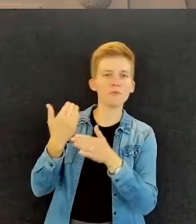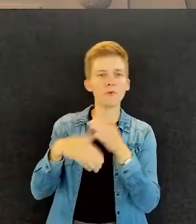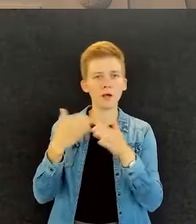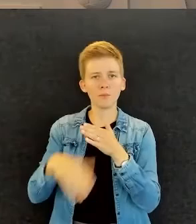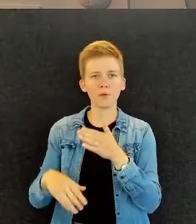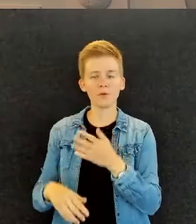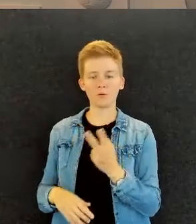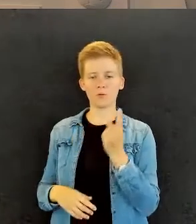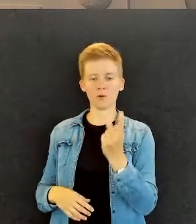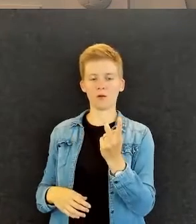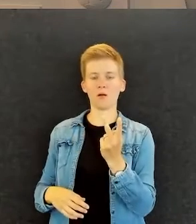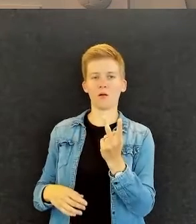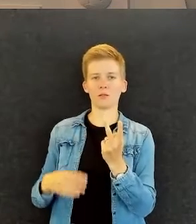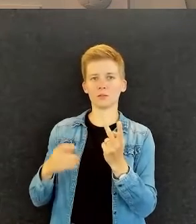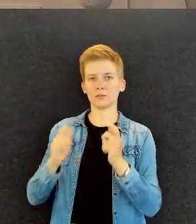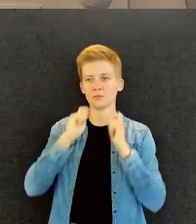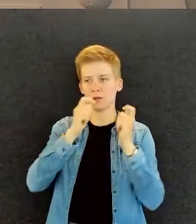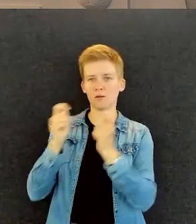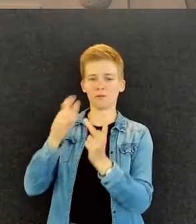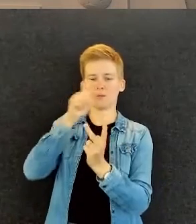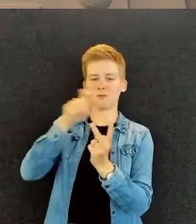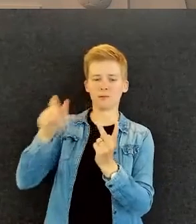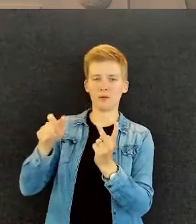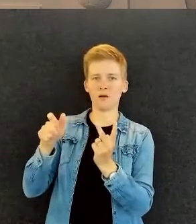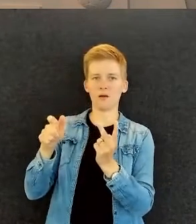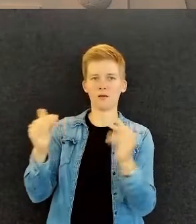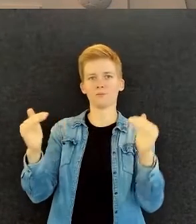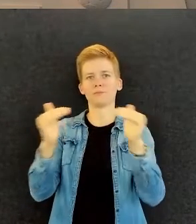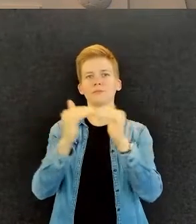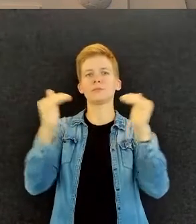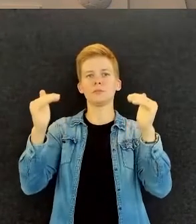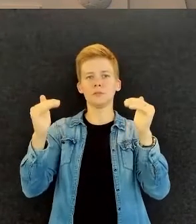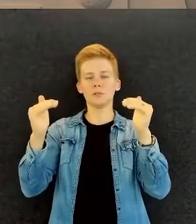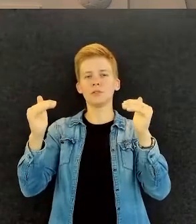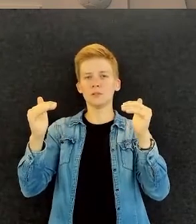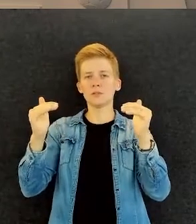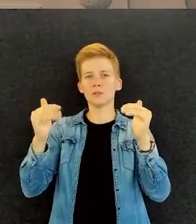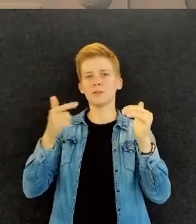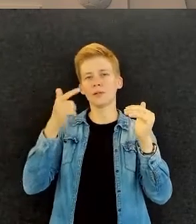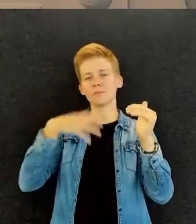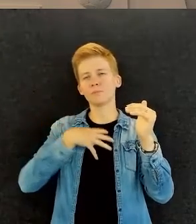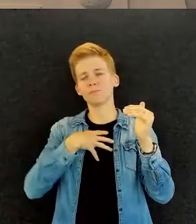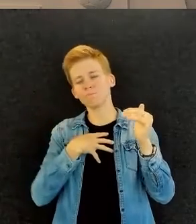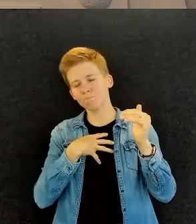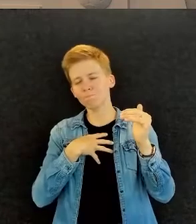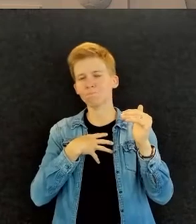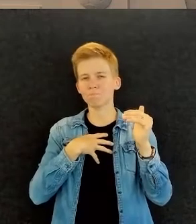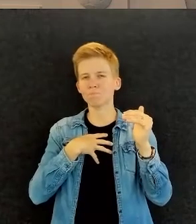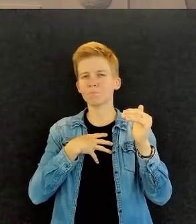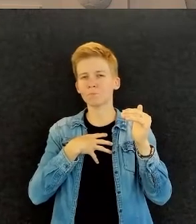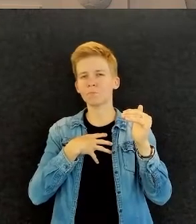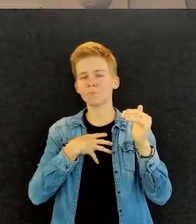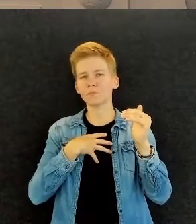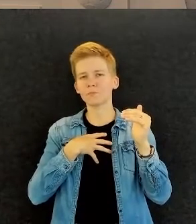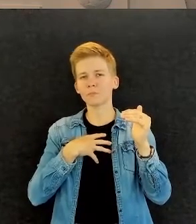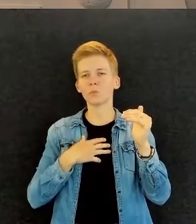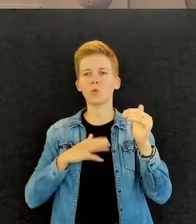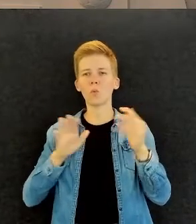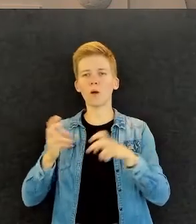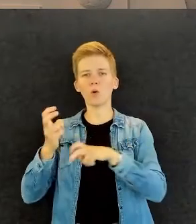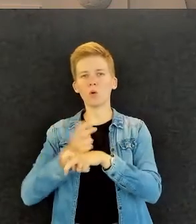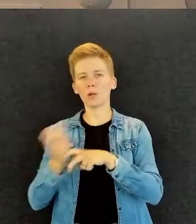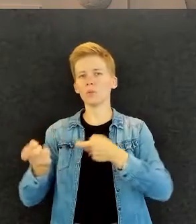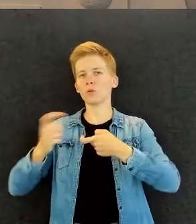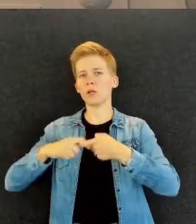meillä on kaksi tasavahvaa hakijaa, niin veikkaan, että siinä kohtaa se oma kokemus